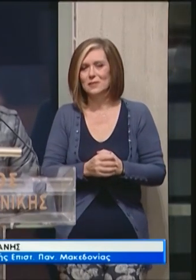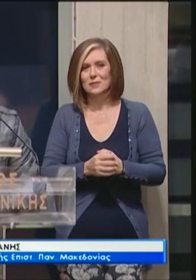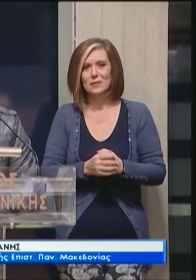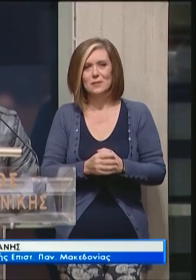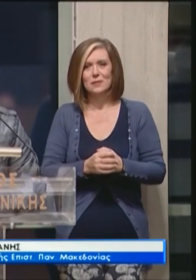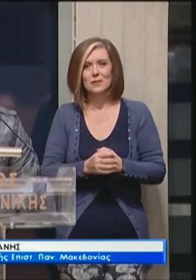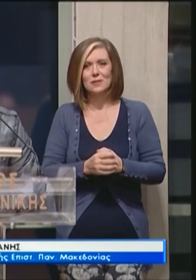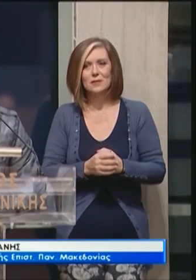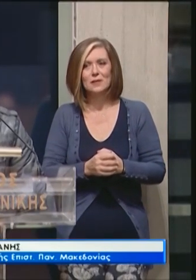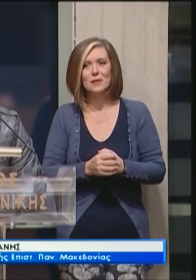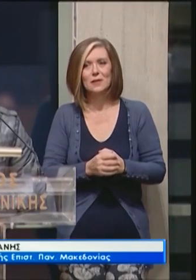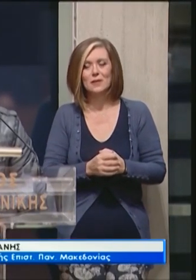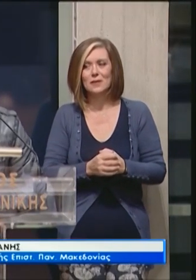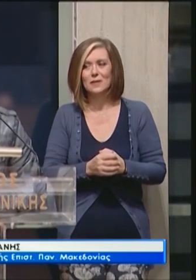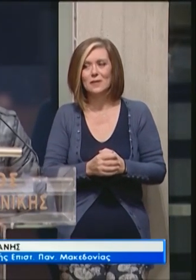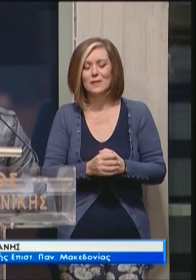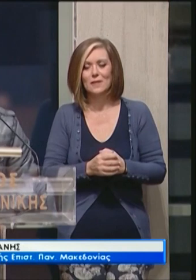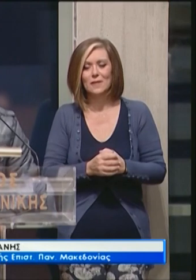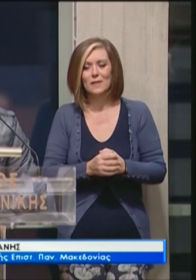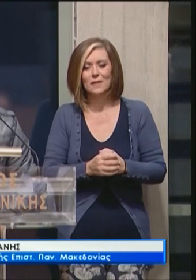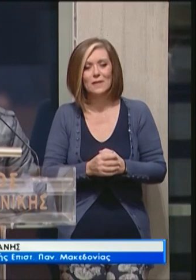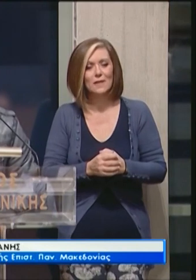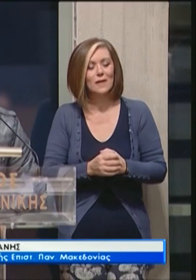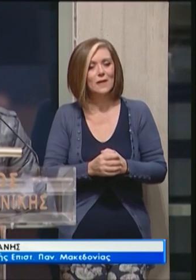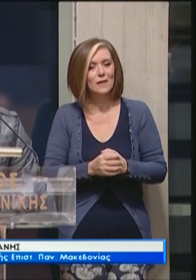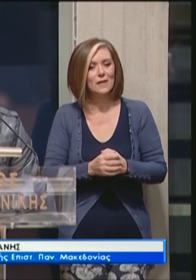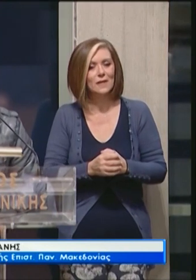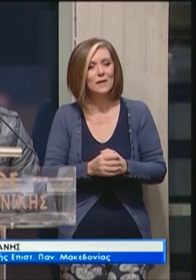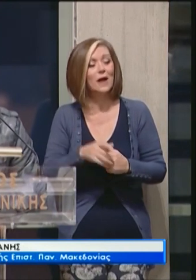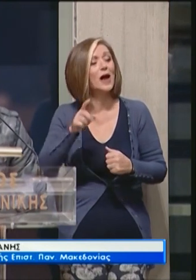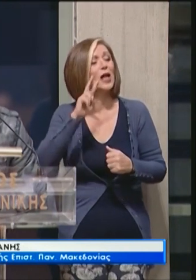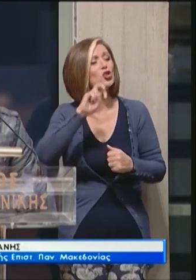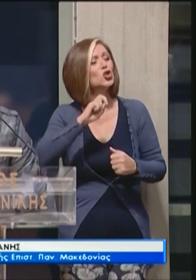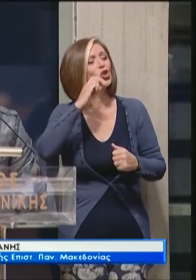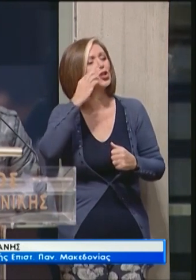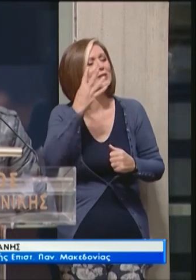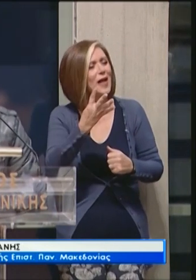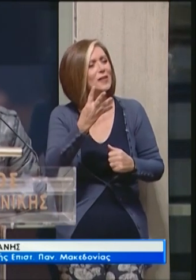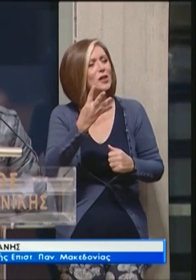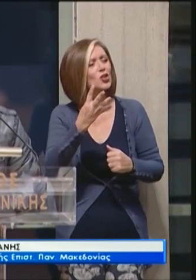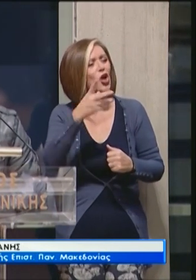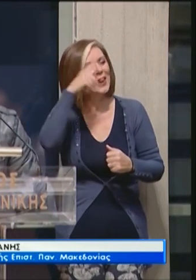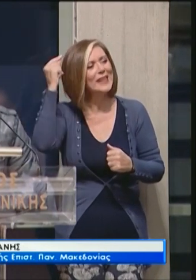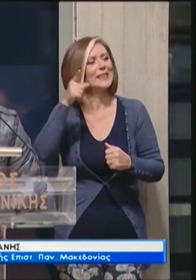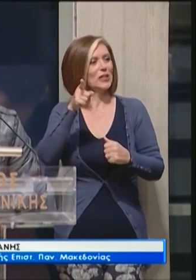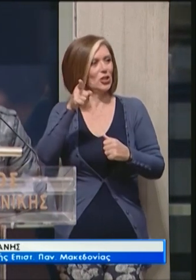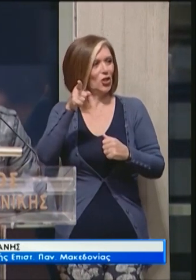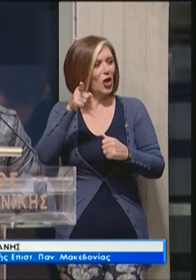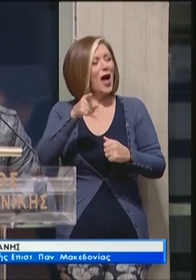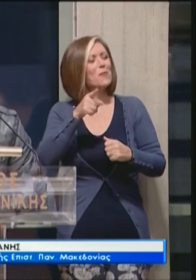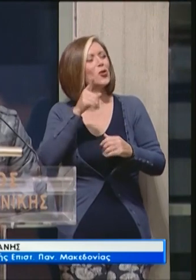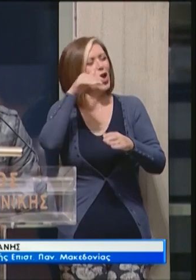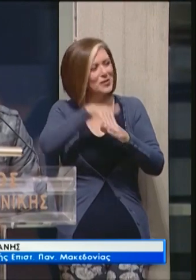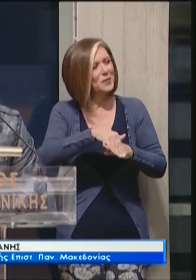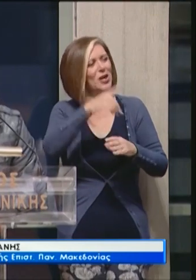και από το Εσπερινό, από το 24ο το Λύκειο και από το Εσπερινό.